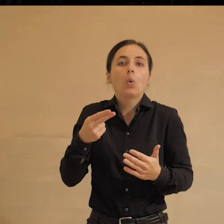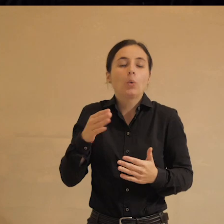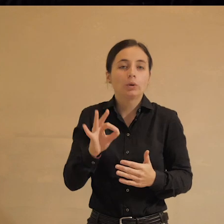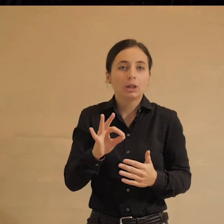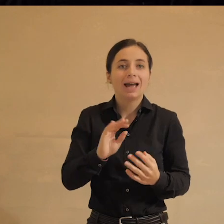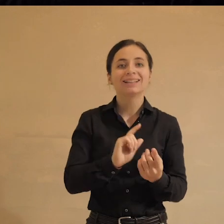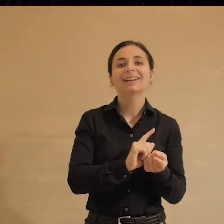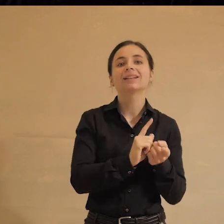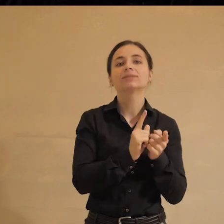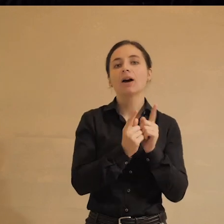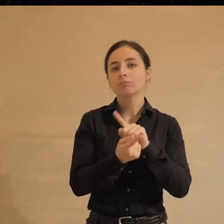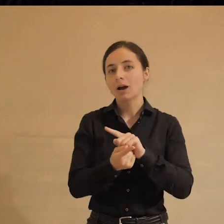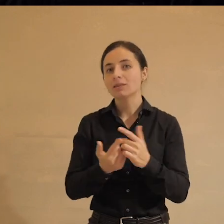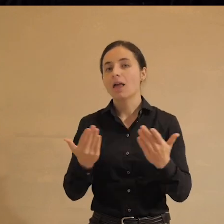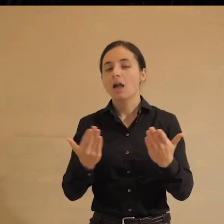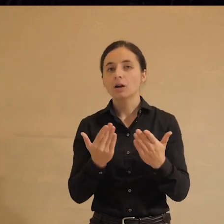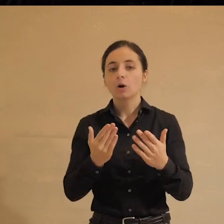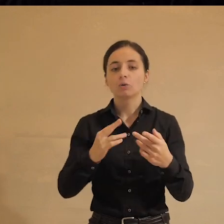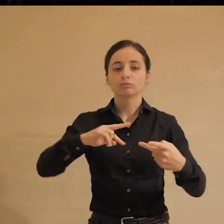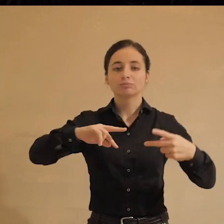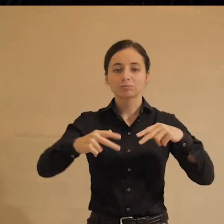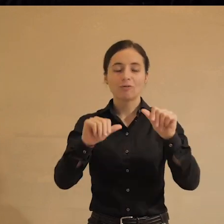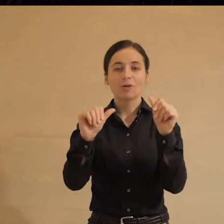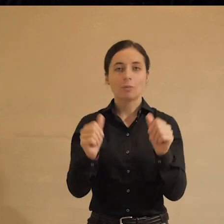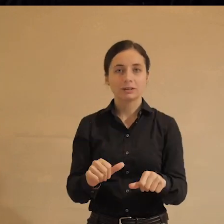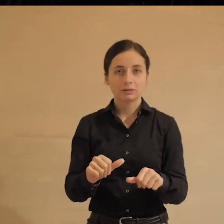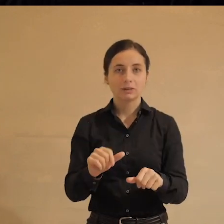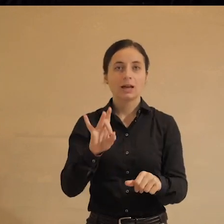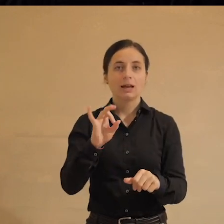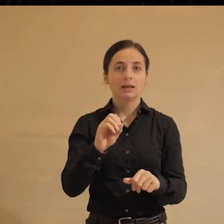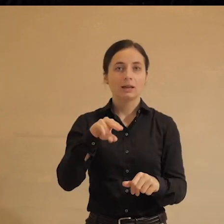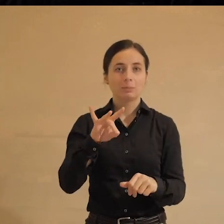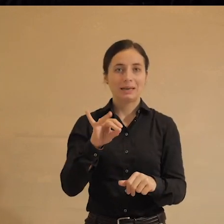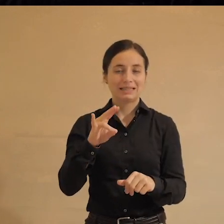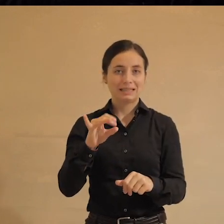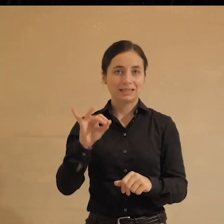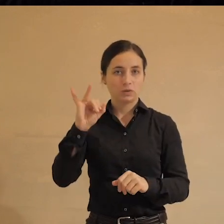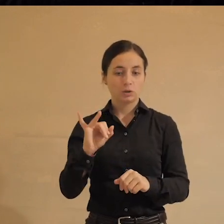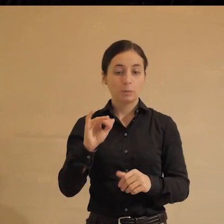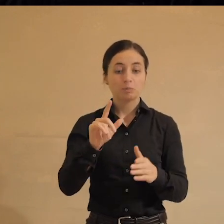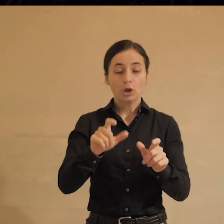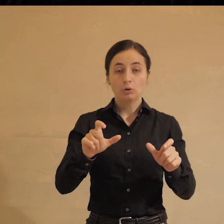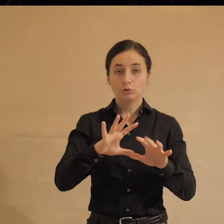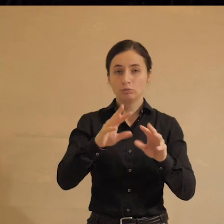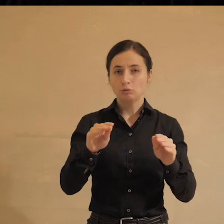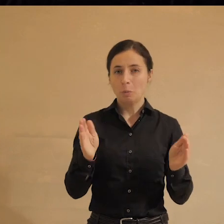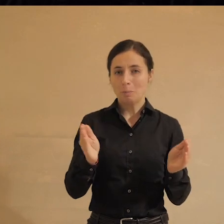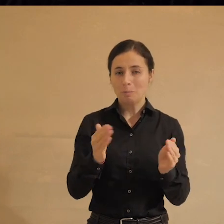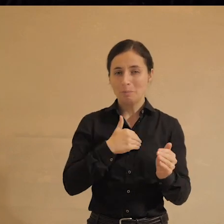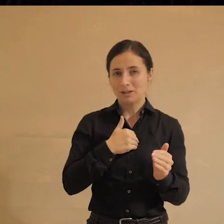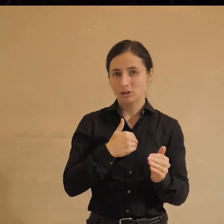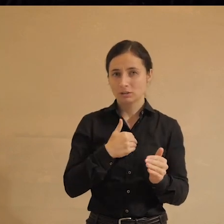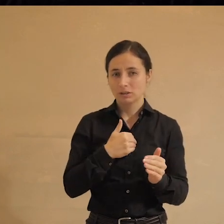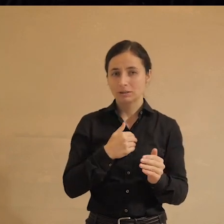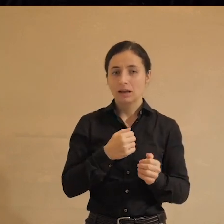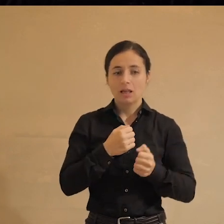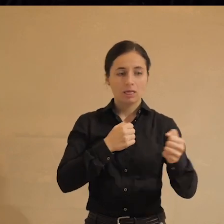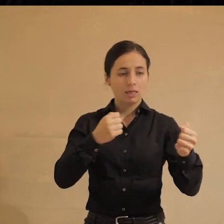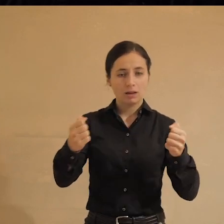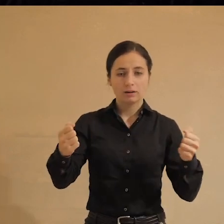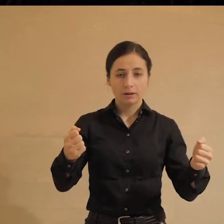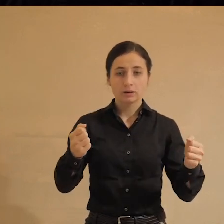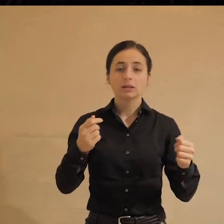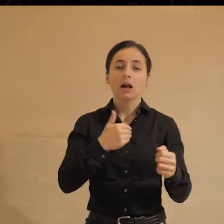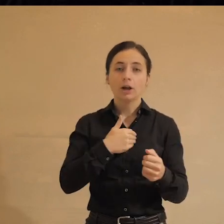трансформации, какого-то переформатирования репрезентативных институтов. Люди все меньше хотят делегировать, все больше